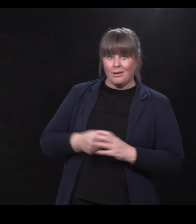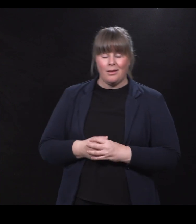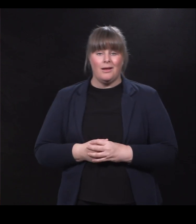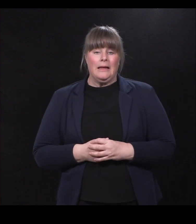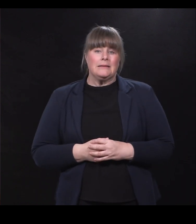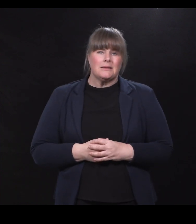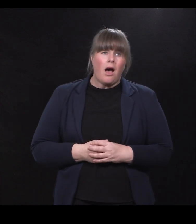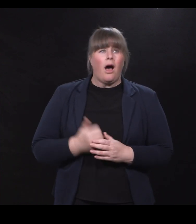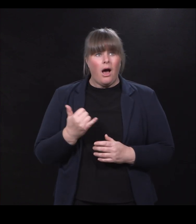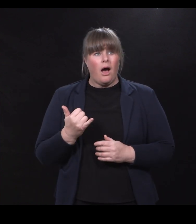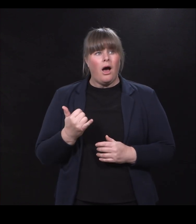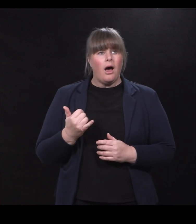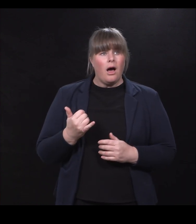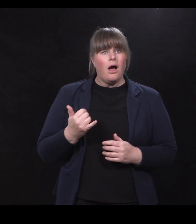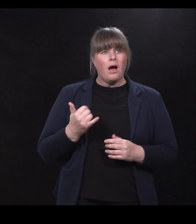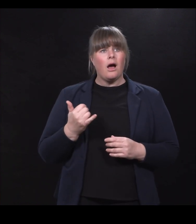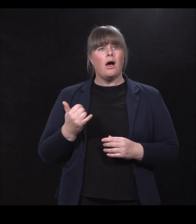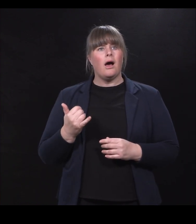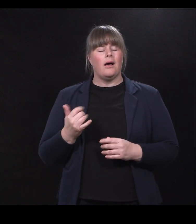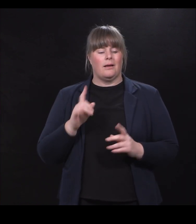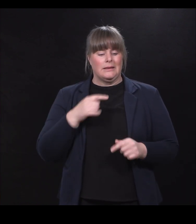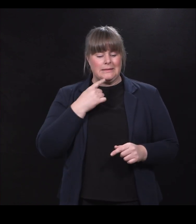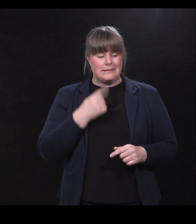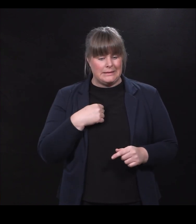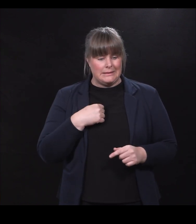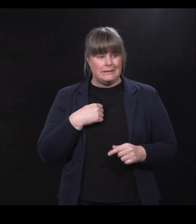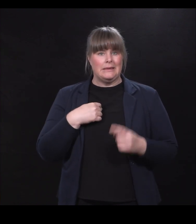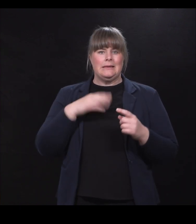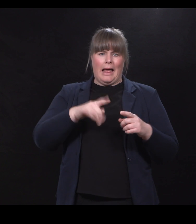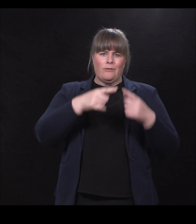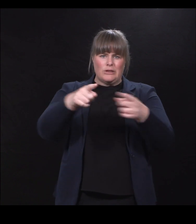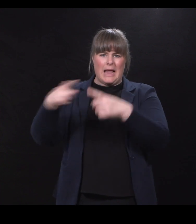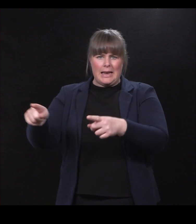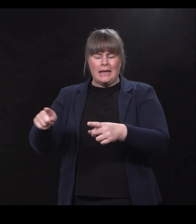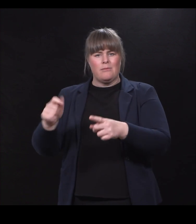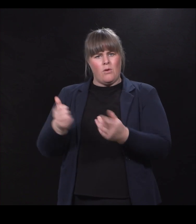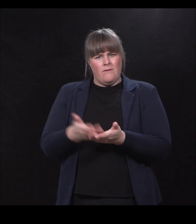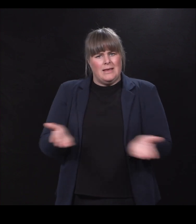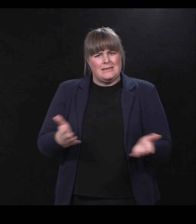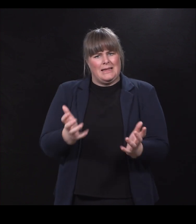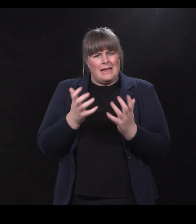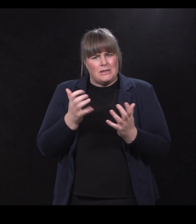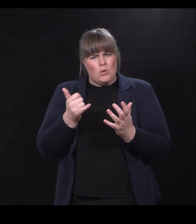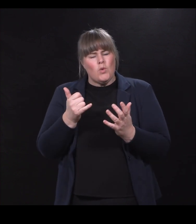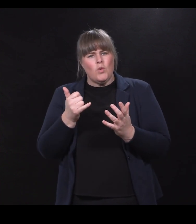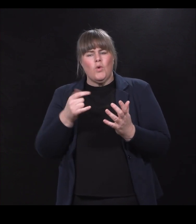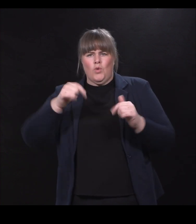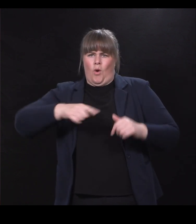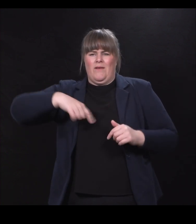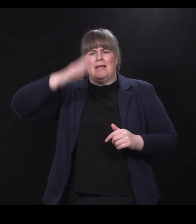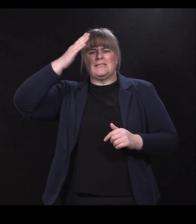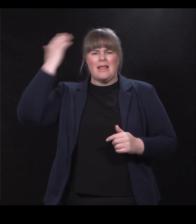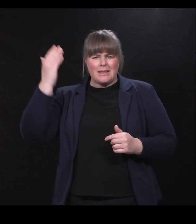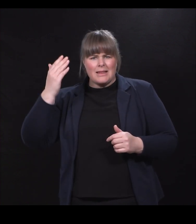det er ulikt, kan jeg si, at du viser interesse for at du vet at jeg har blitt kjente, jeg kan få